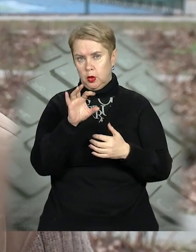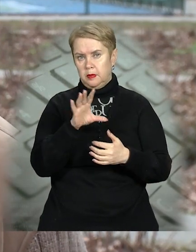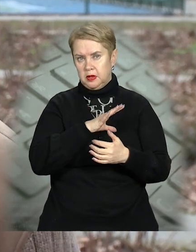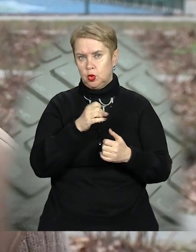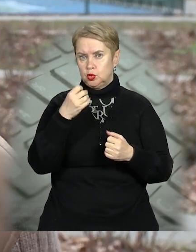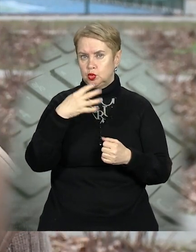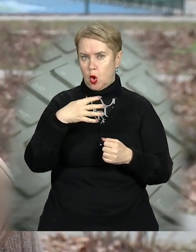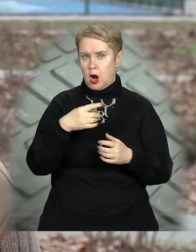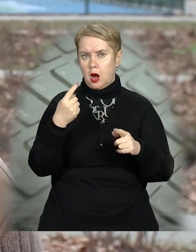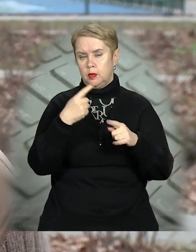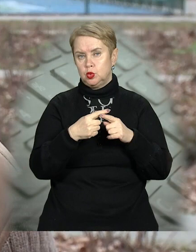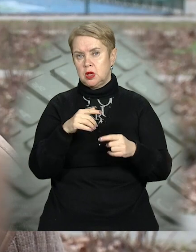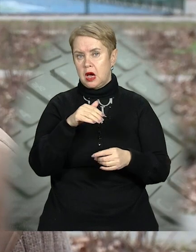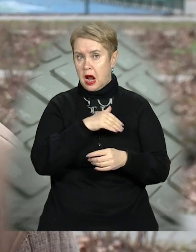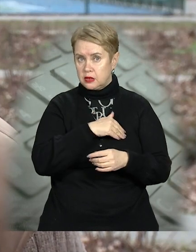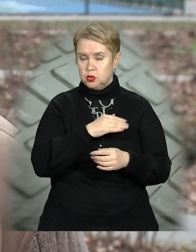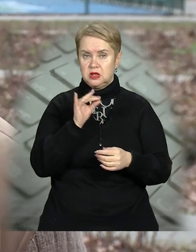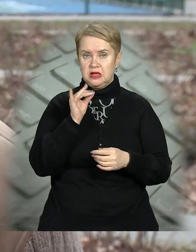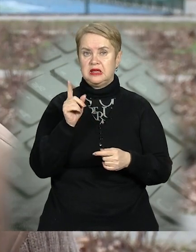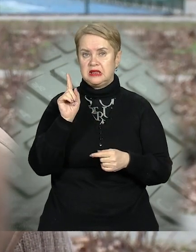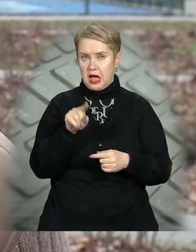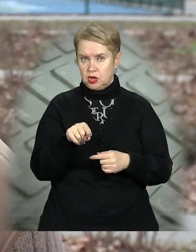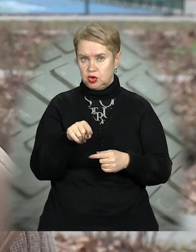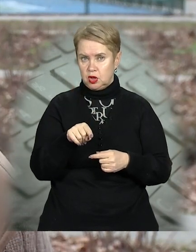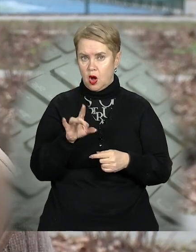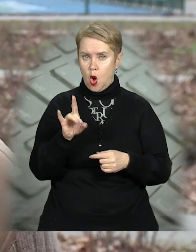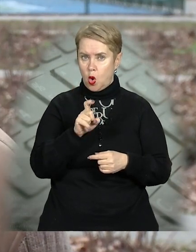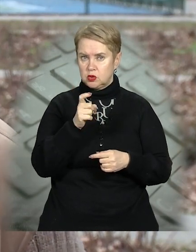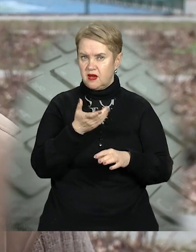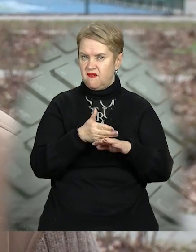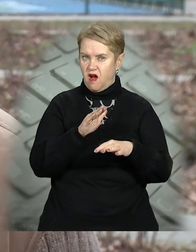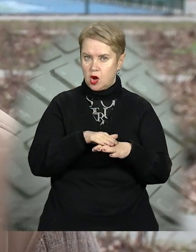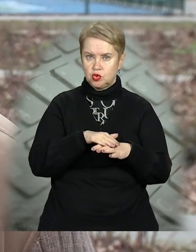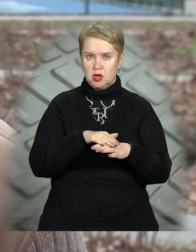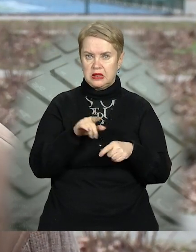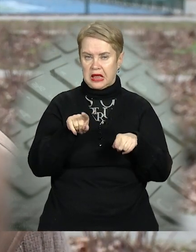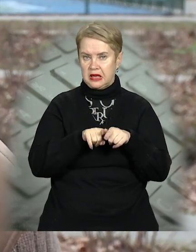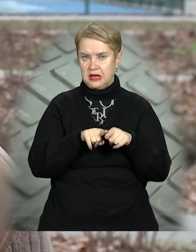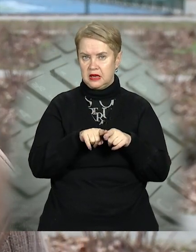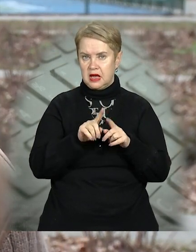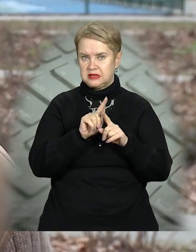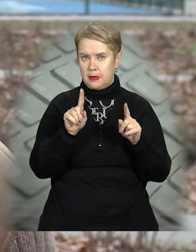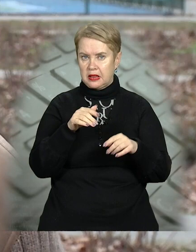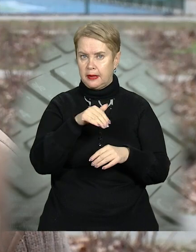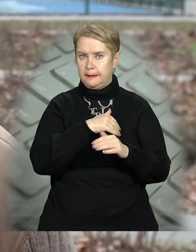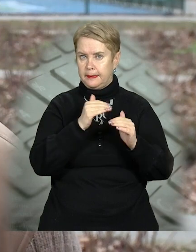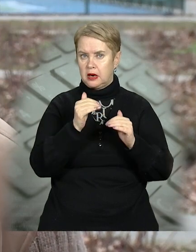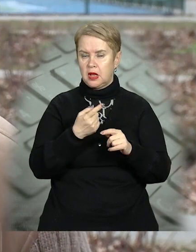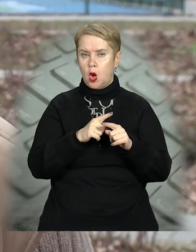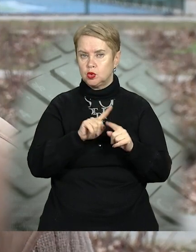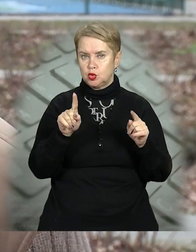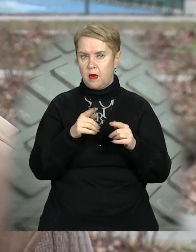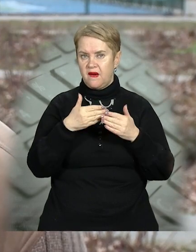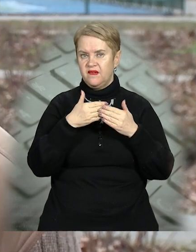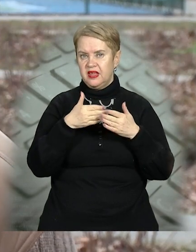до 40-ка плюс градусів. І теж важко проходять такі екстремальні температури, особливо на